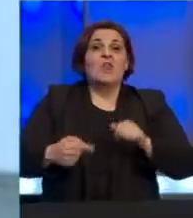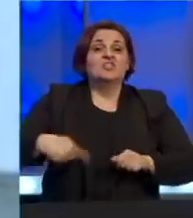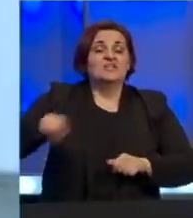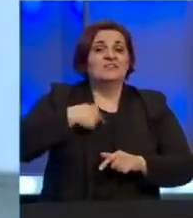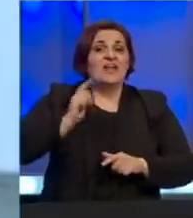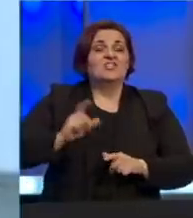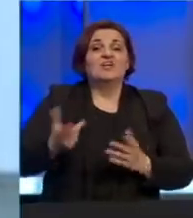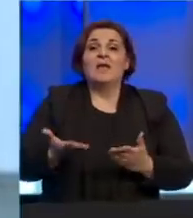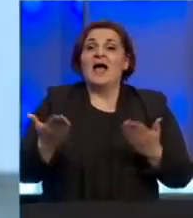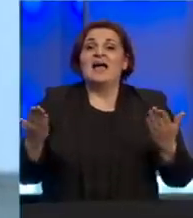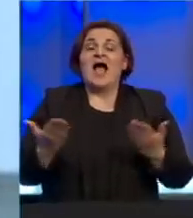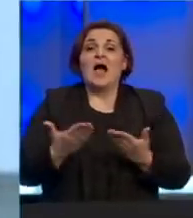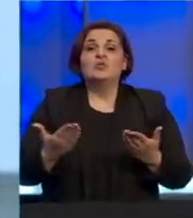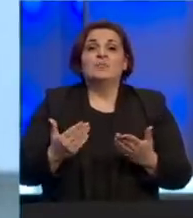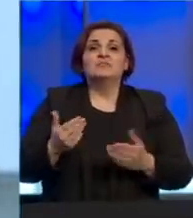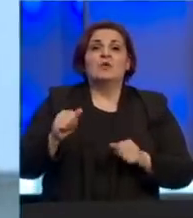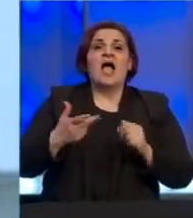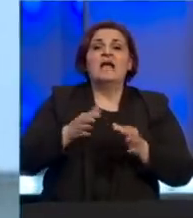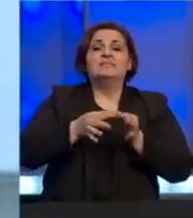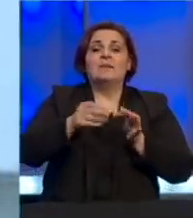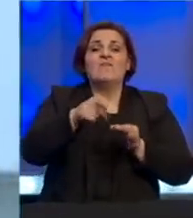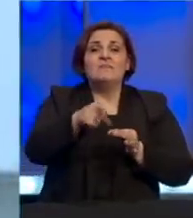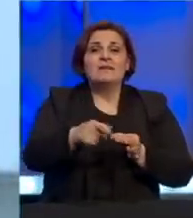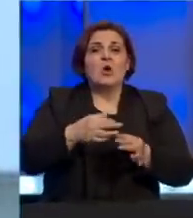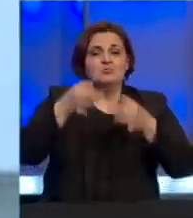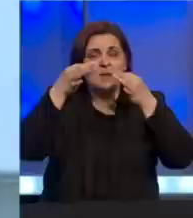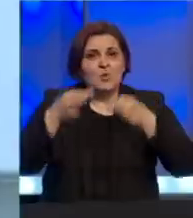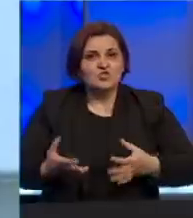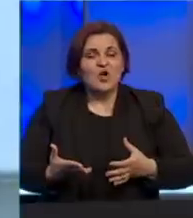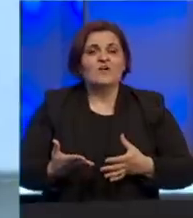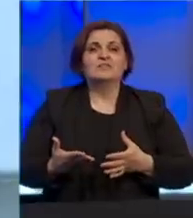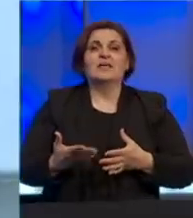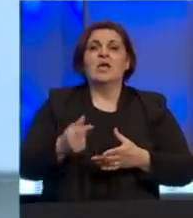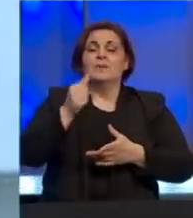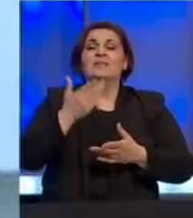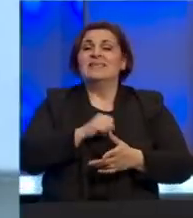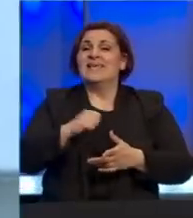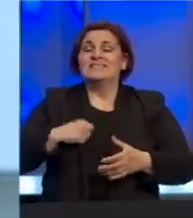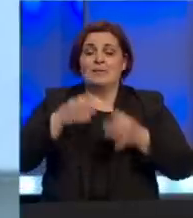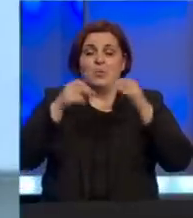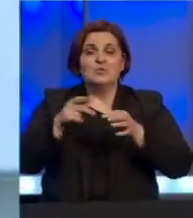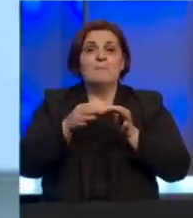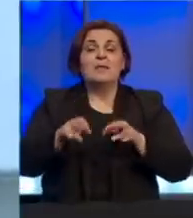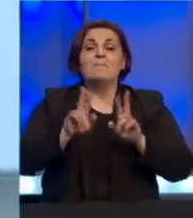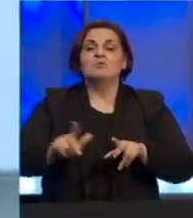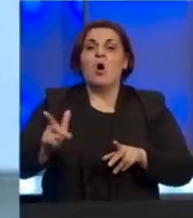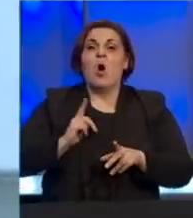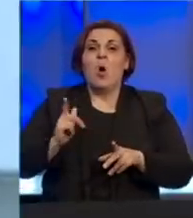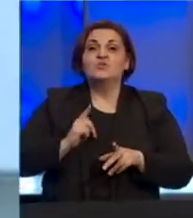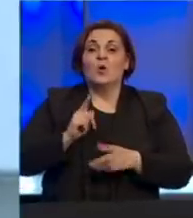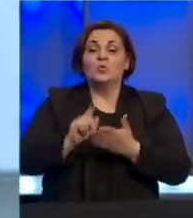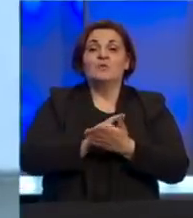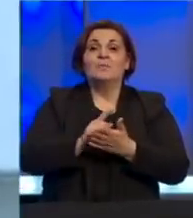naši građane, odnosno na koji način ćemo se odnositi prema mjerama koje su do sad izrečene i donesene, jer samo poštojući te mjere možemo očekivati da u tom